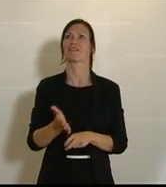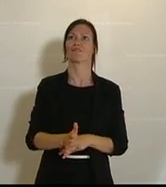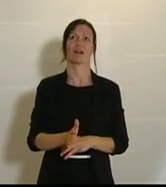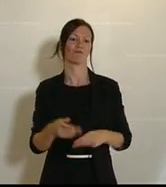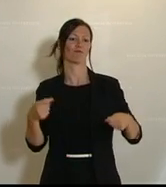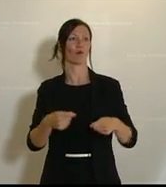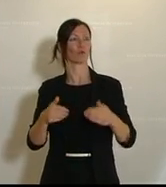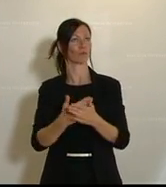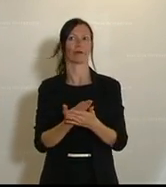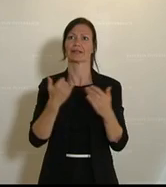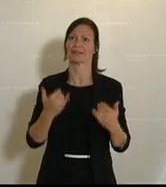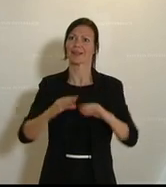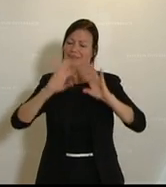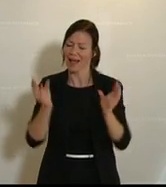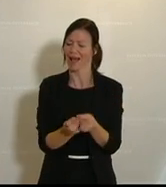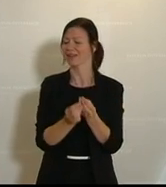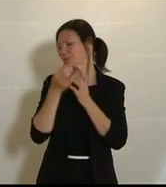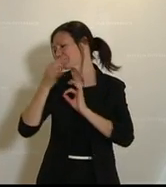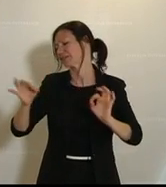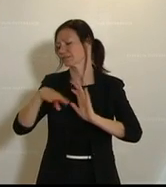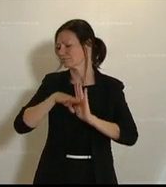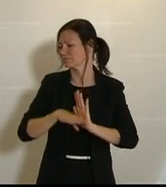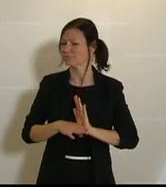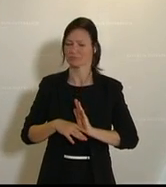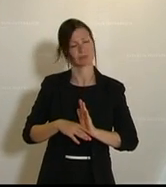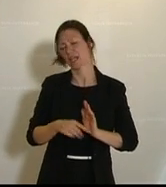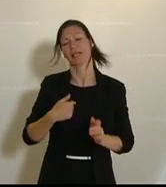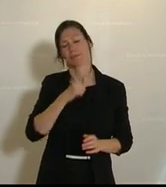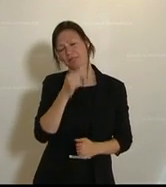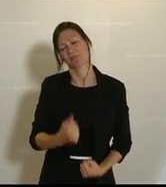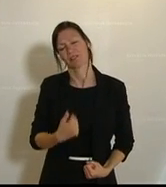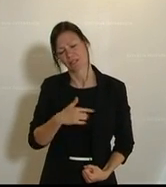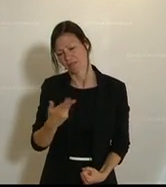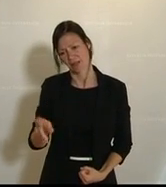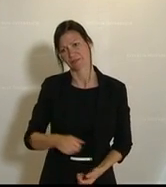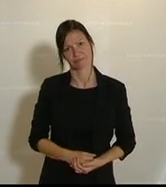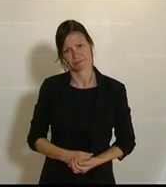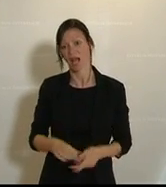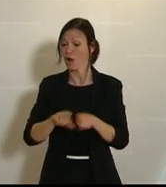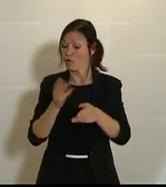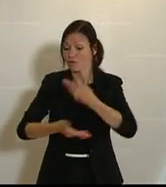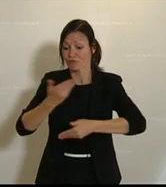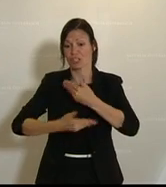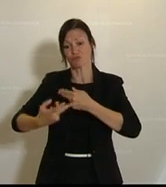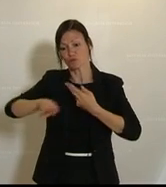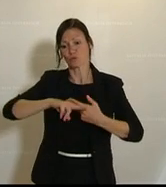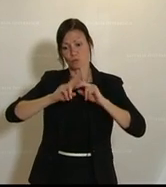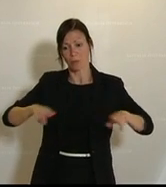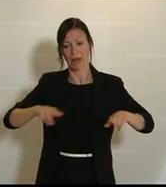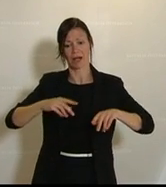neu alles regeln wird, davon bin ich nicht überzeugt. Und das wird die Wirtschaft auch nicht in dieser Art und Weise